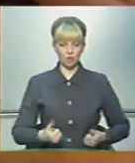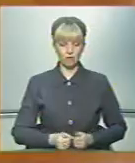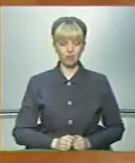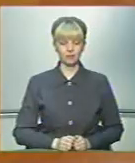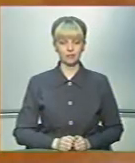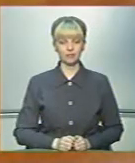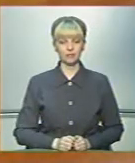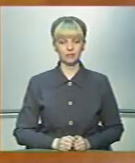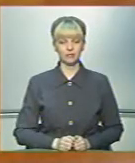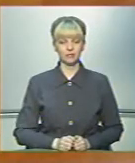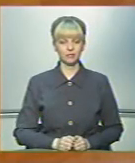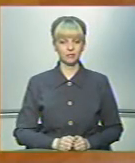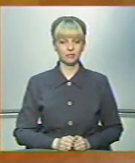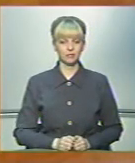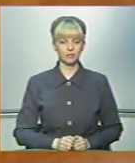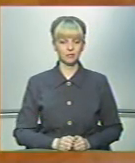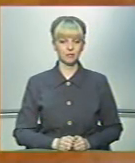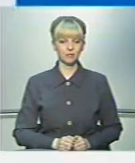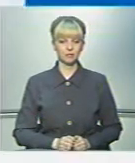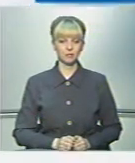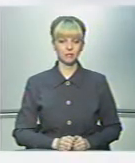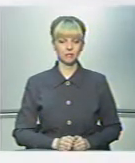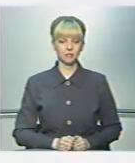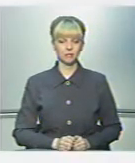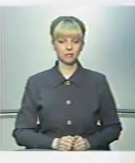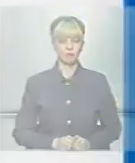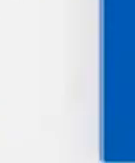Буличева, Андрій Буліга, телеканал «Буковина».